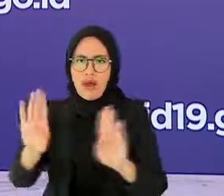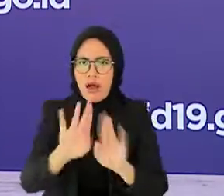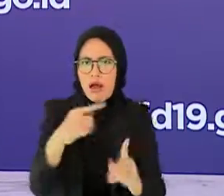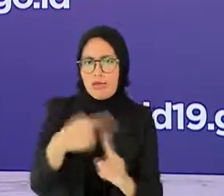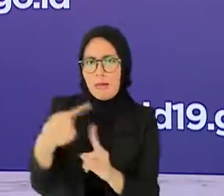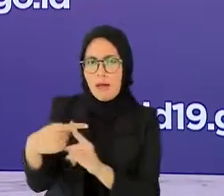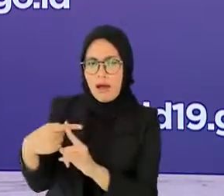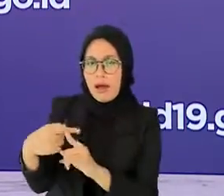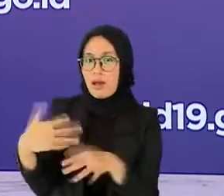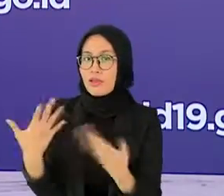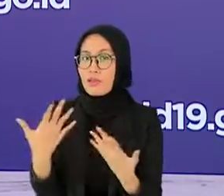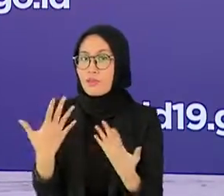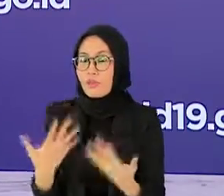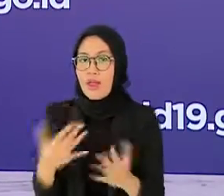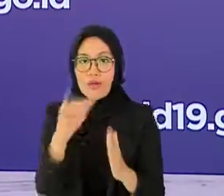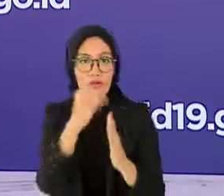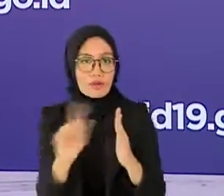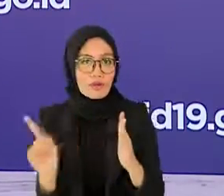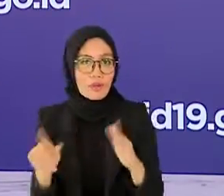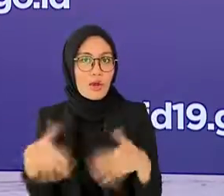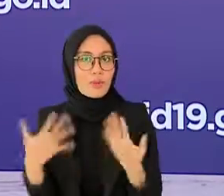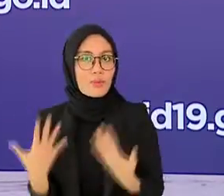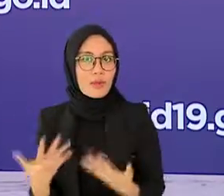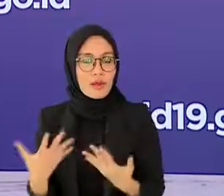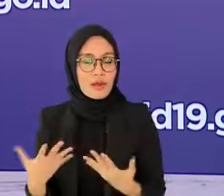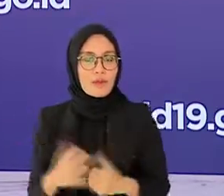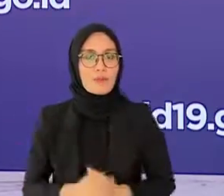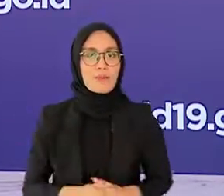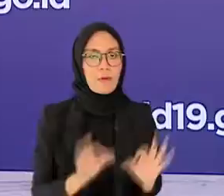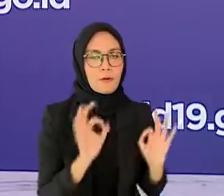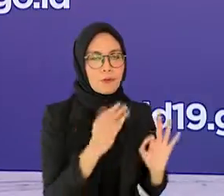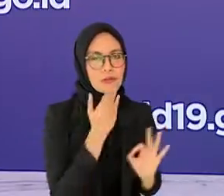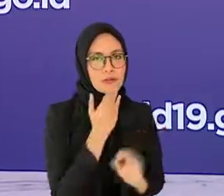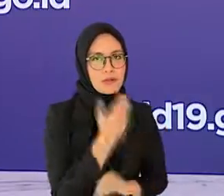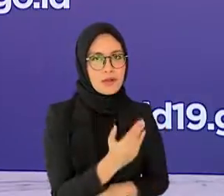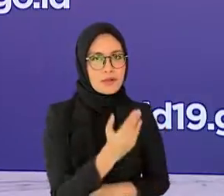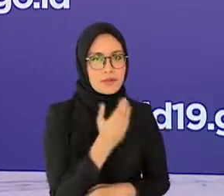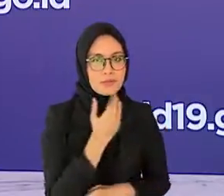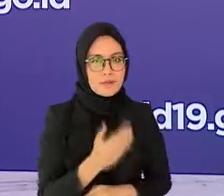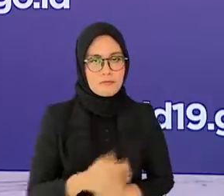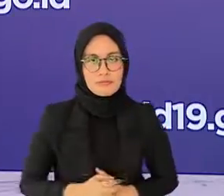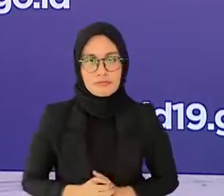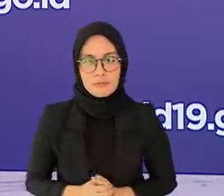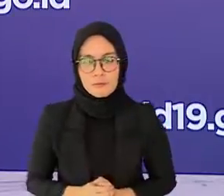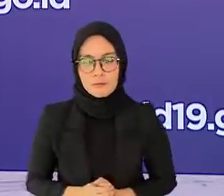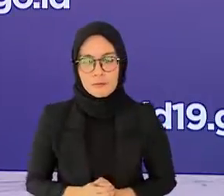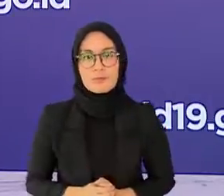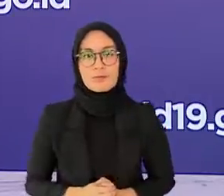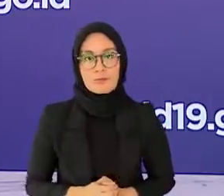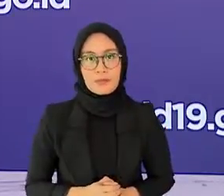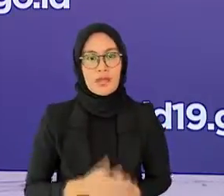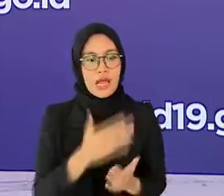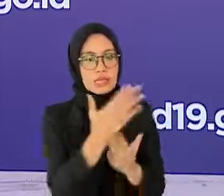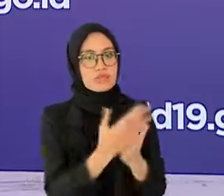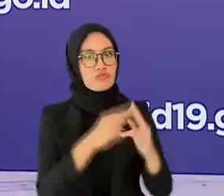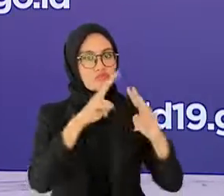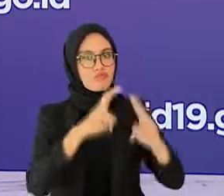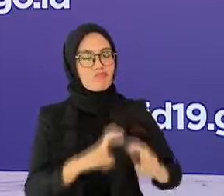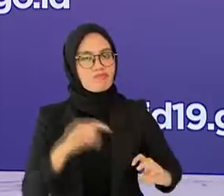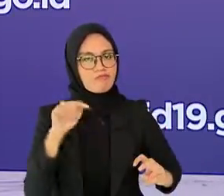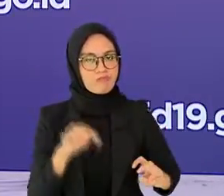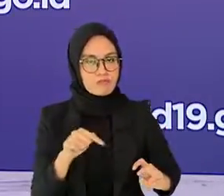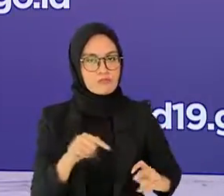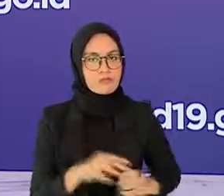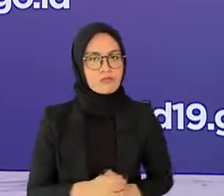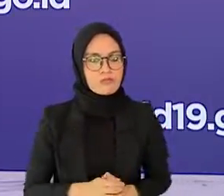terima kasih Berita1.com dan Liputan6.com hasil survei tersebut menunjukkan